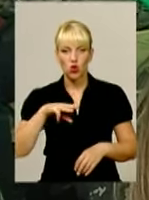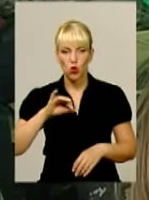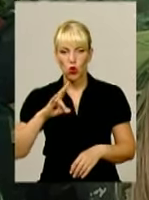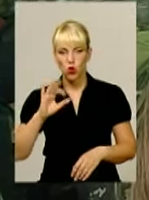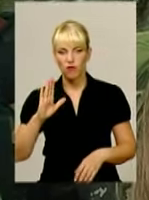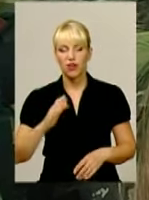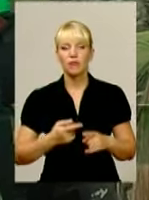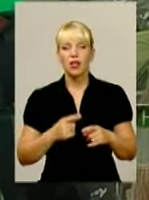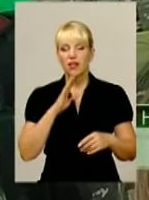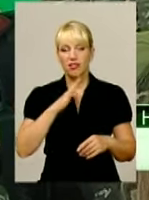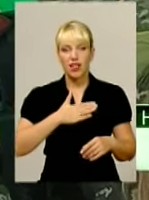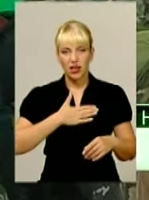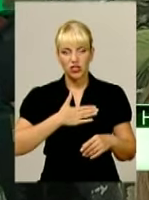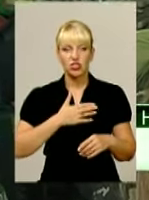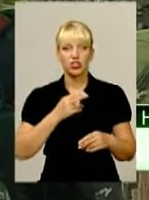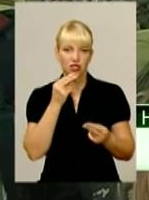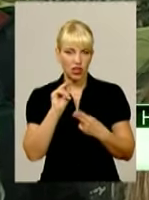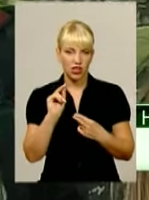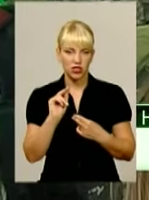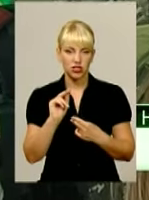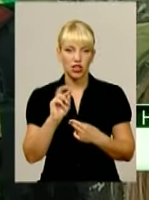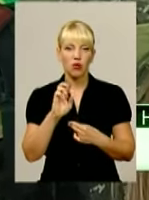звичайно, найкраще, хоча б тому, що вони наші.